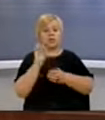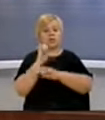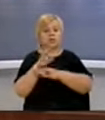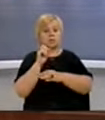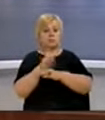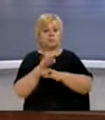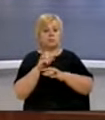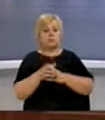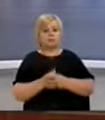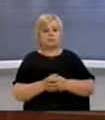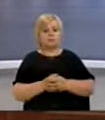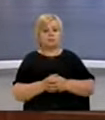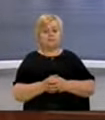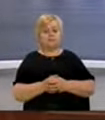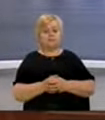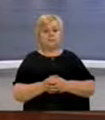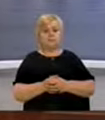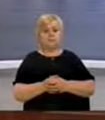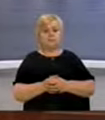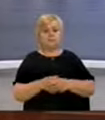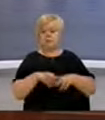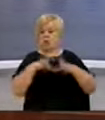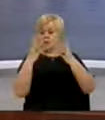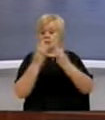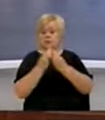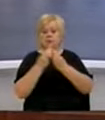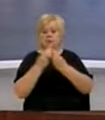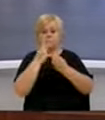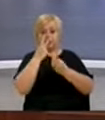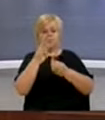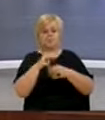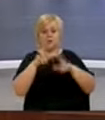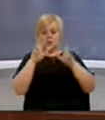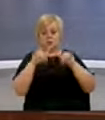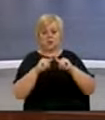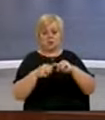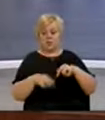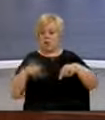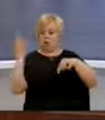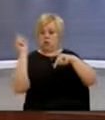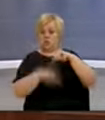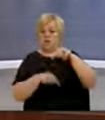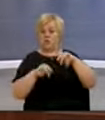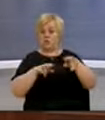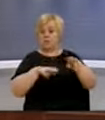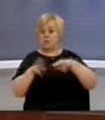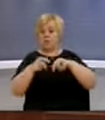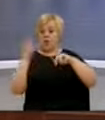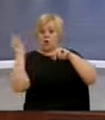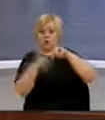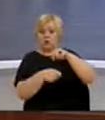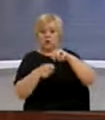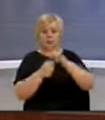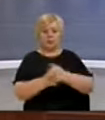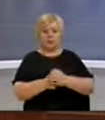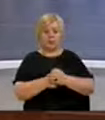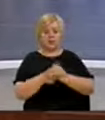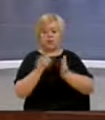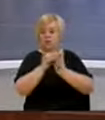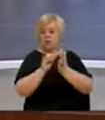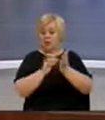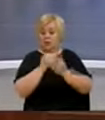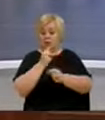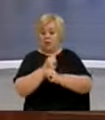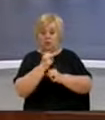penguar për resëra e kanë këtë të tyrë. Dhe rketë në fund kemi paraparë dhe mundësit e shkarkimit të prokurorve për masë përmbushin të tyre